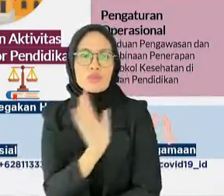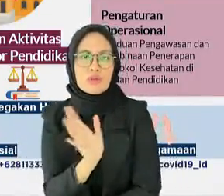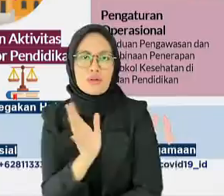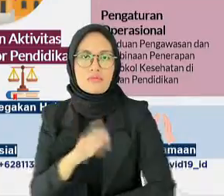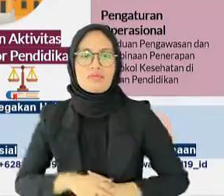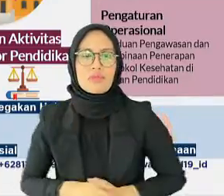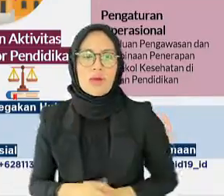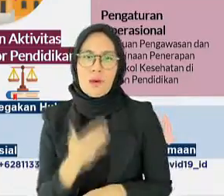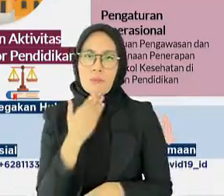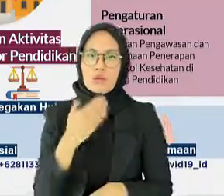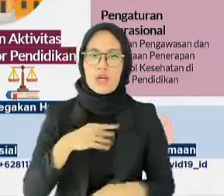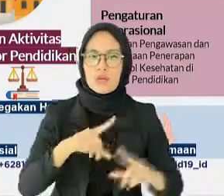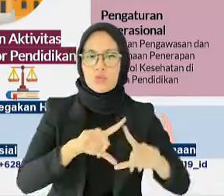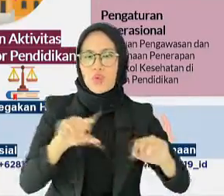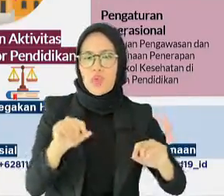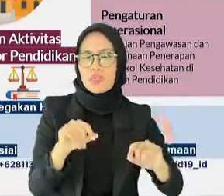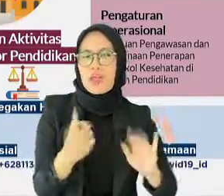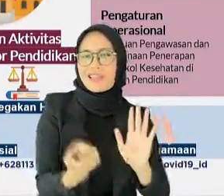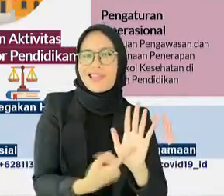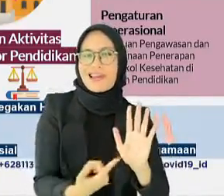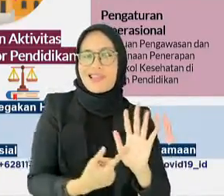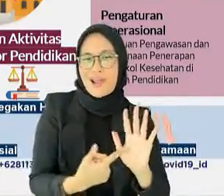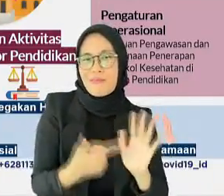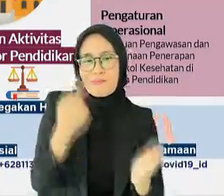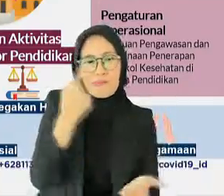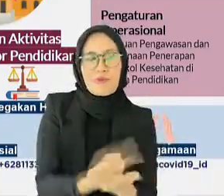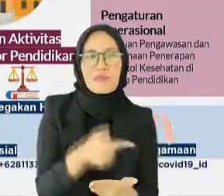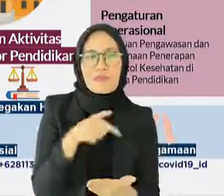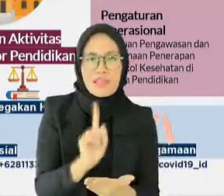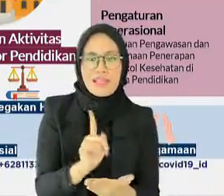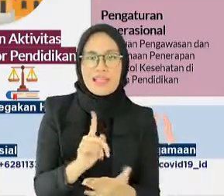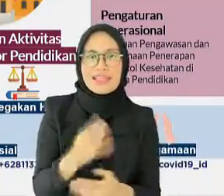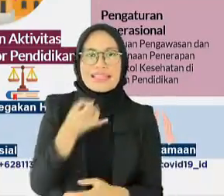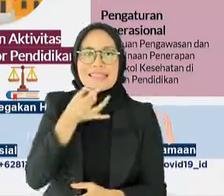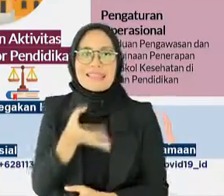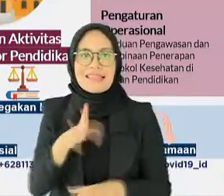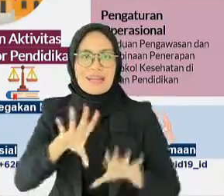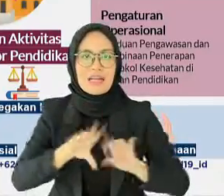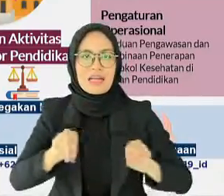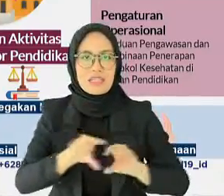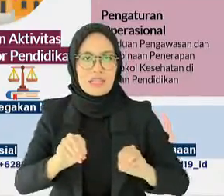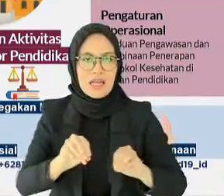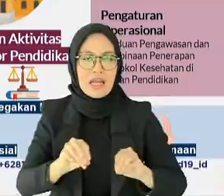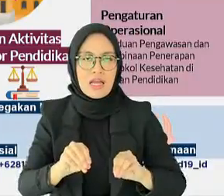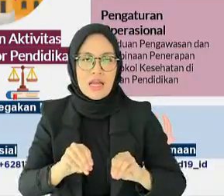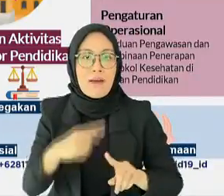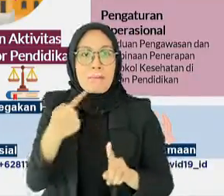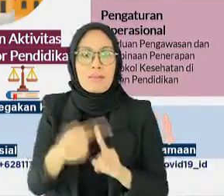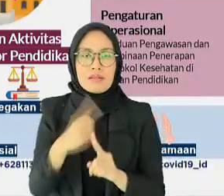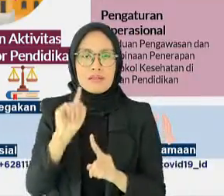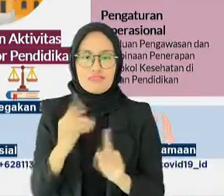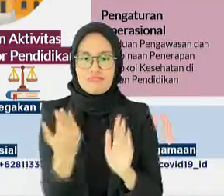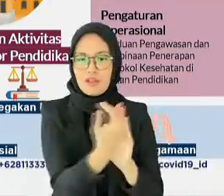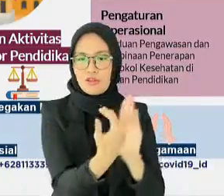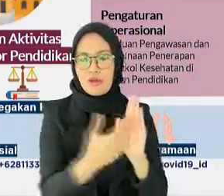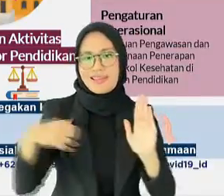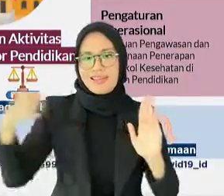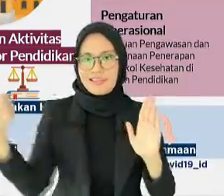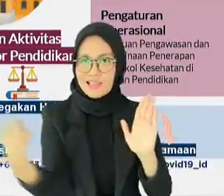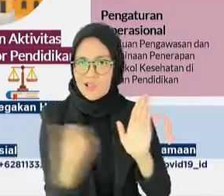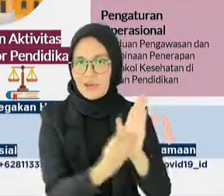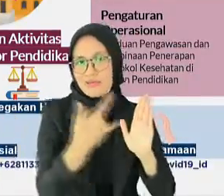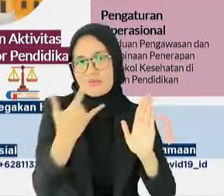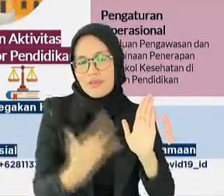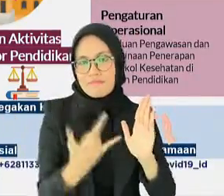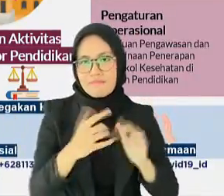Mobilitas Kegiatan Industri dengan penerapan protokol kesehatan ketat. Selanjutnya, perhelatan